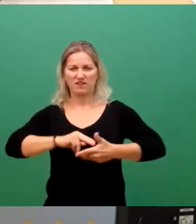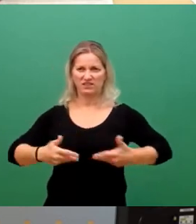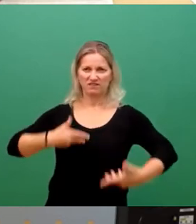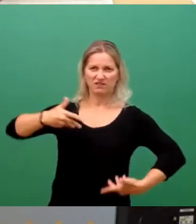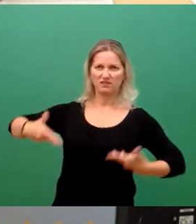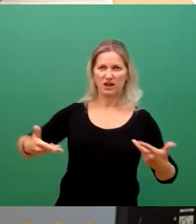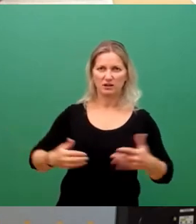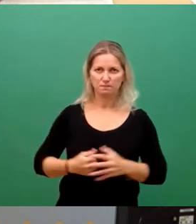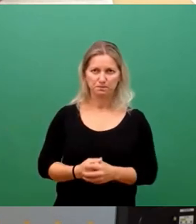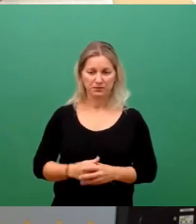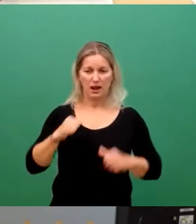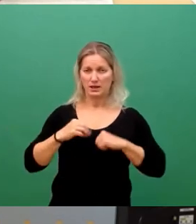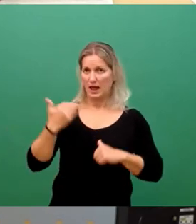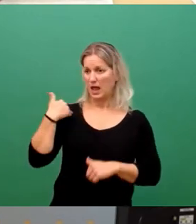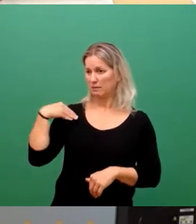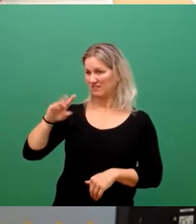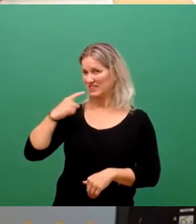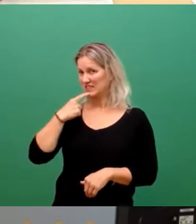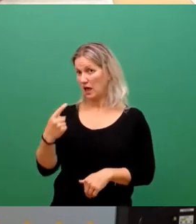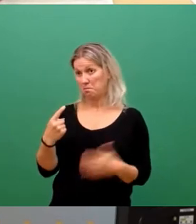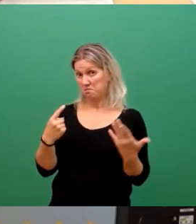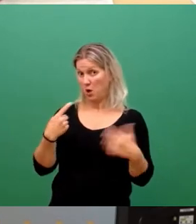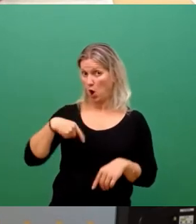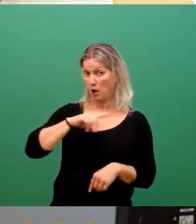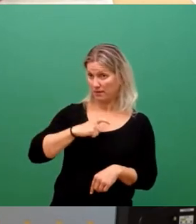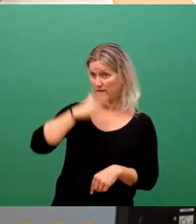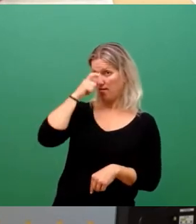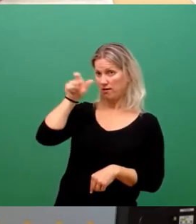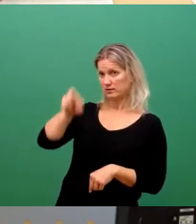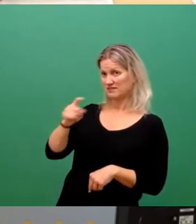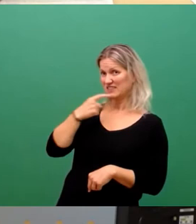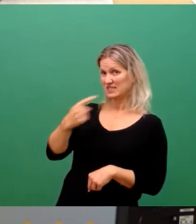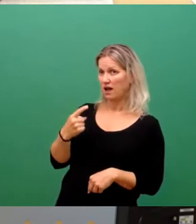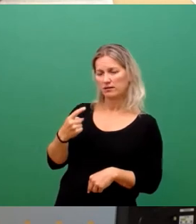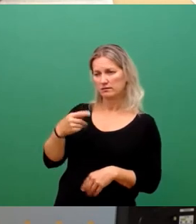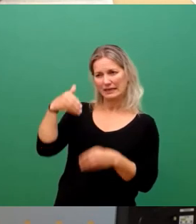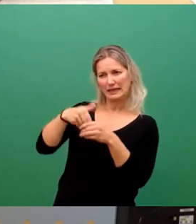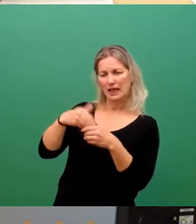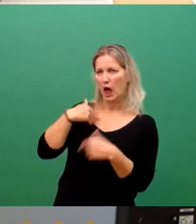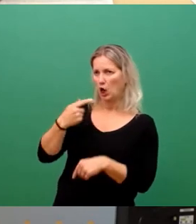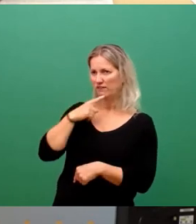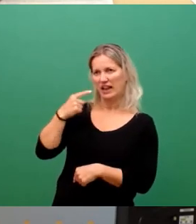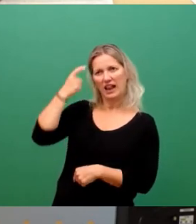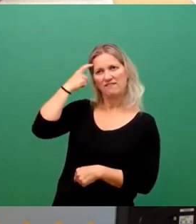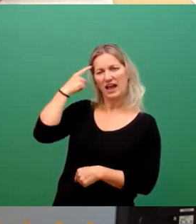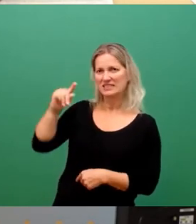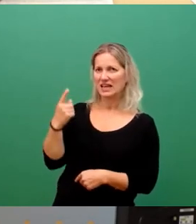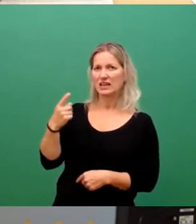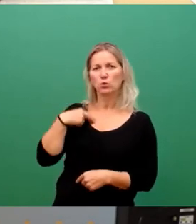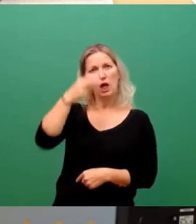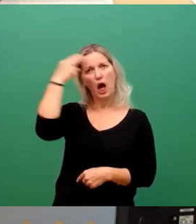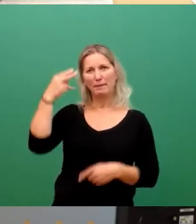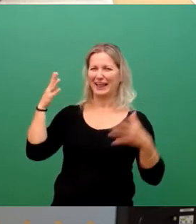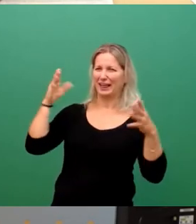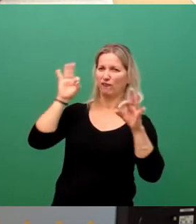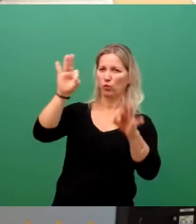ist das, was Sie alles hier sagen, sofern man es überhaupt ernst nehmen kann, in meinen Augen, von sehr viel Unwissenheit getragen. Und das Habeck-Geklatsche geht mir ehrlich gesagt auf den Wecker,